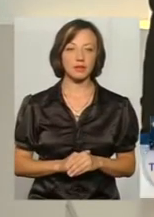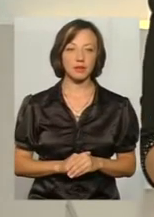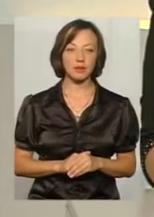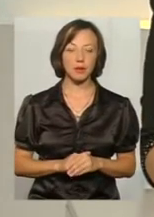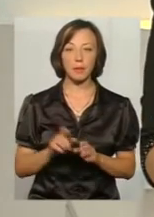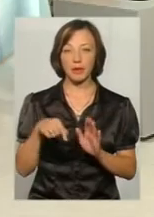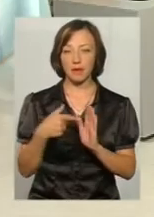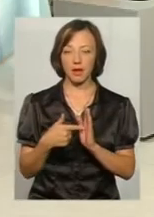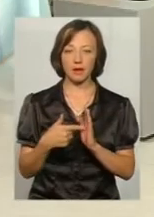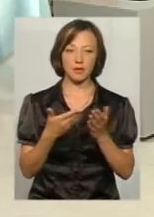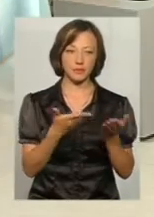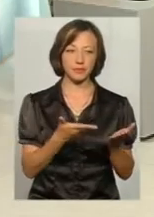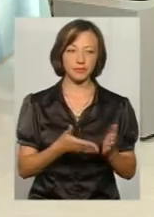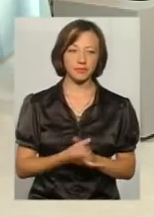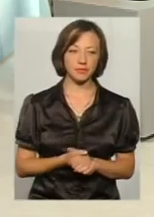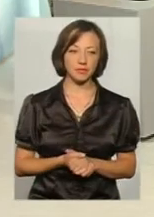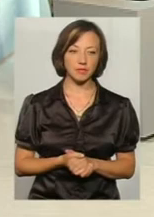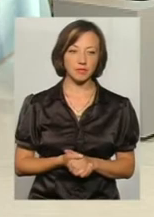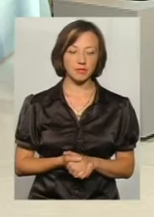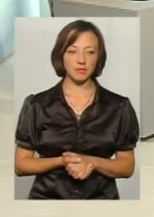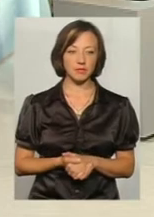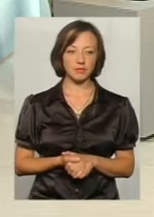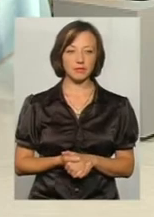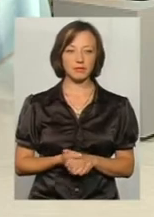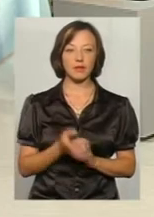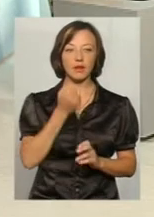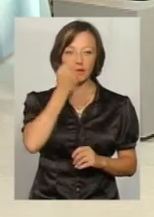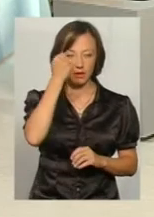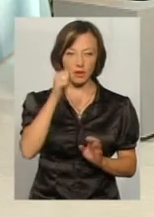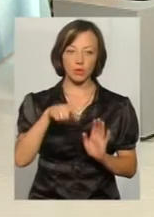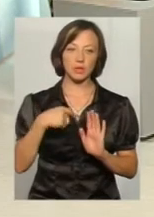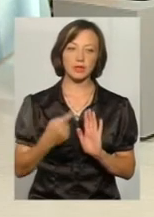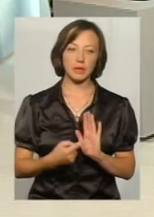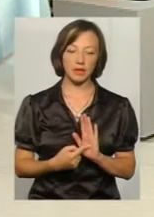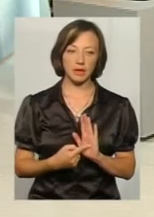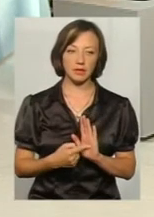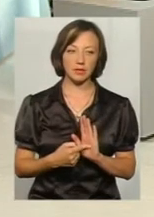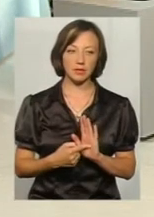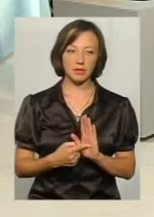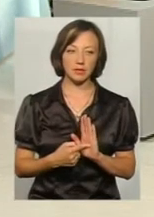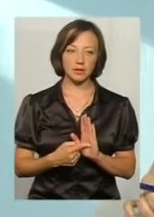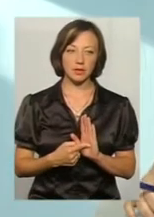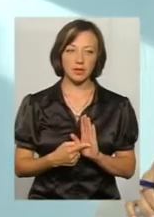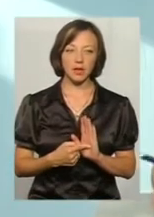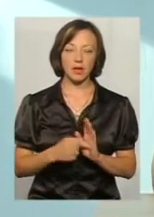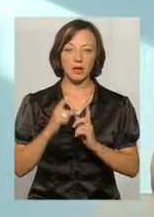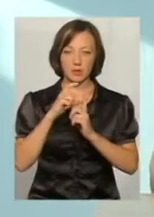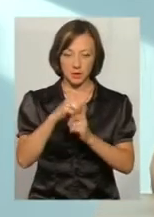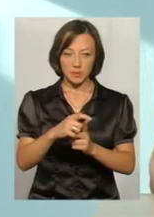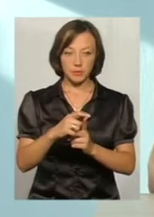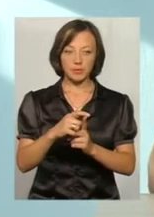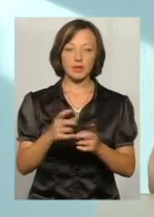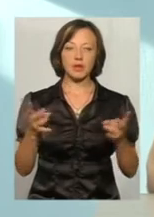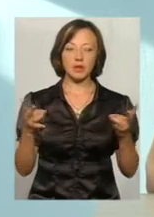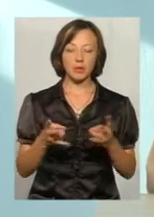адресую до пані Світлани. Так, це в вас питання стосується. за питання. Даючи відповідь на це питання,